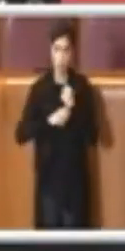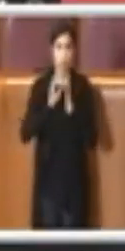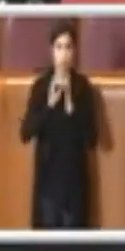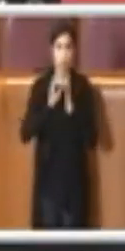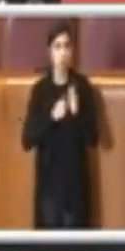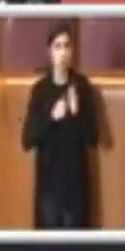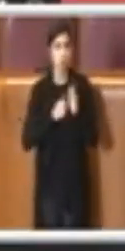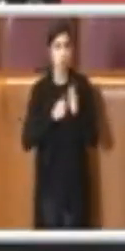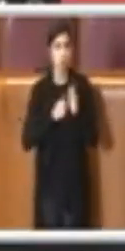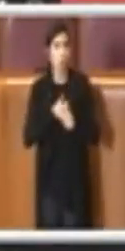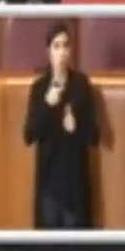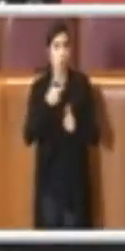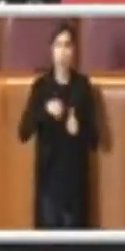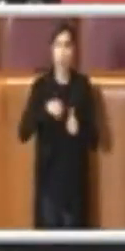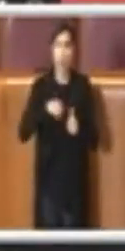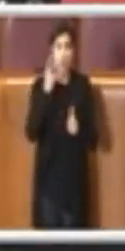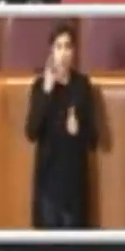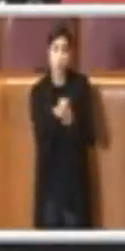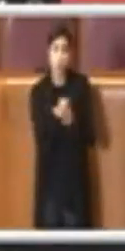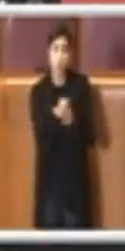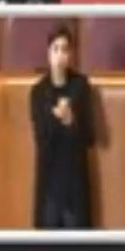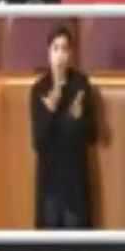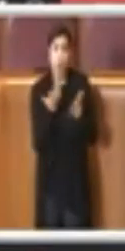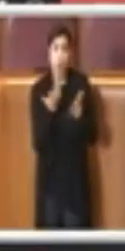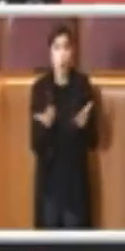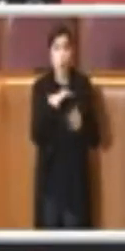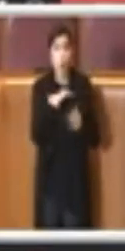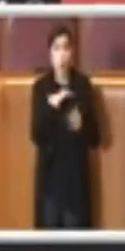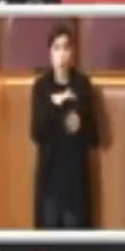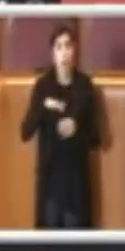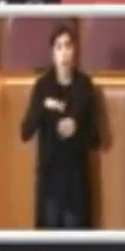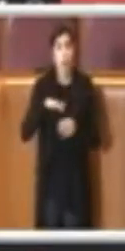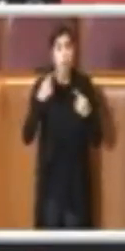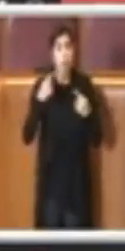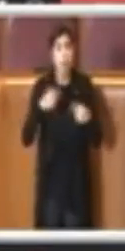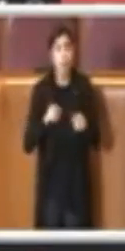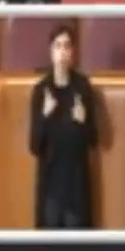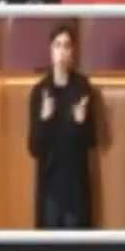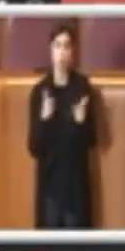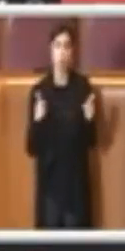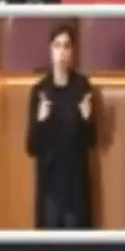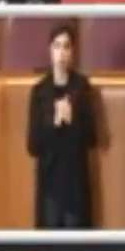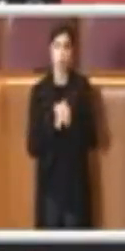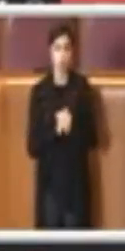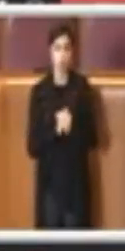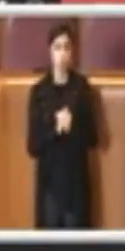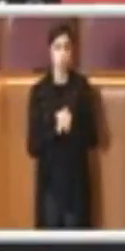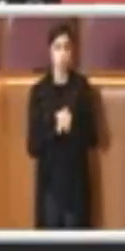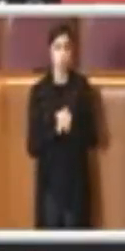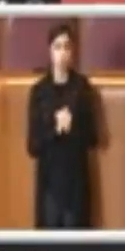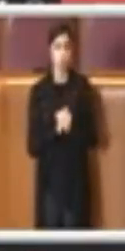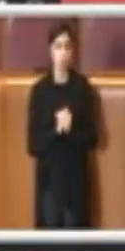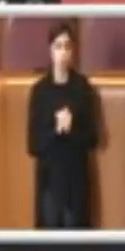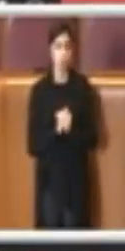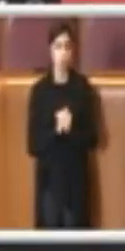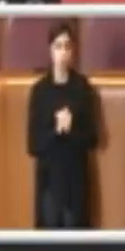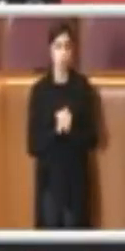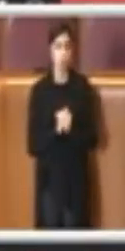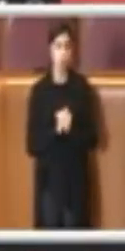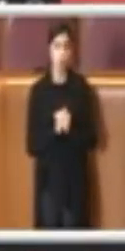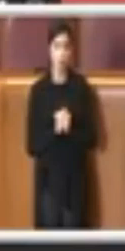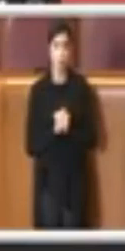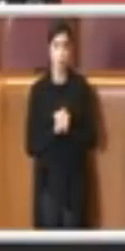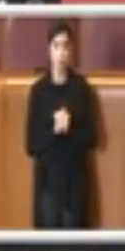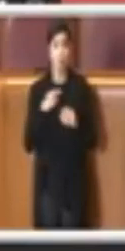ci sono stati riscontri di focolai all'interno anche di queste attività. La chiusura appunto di